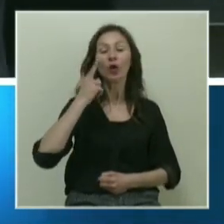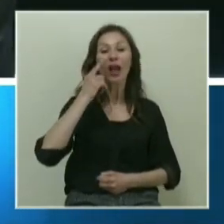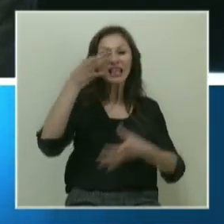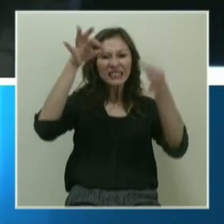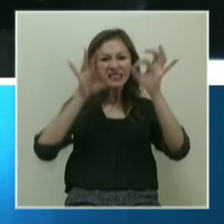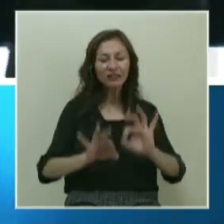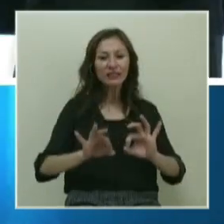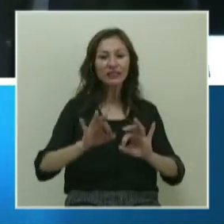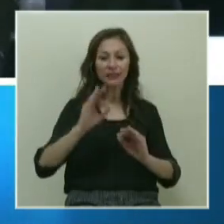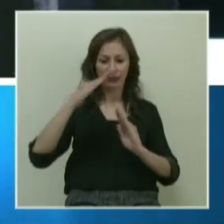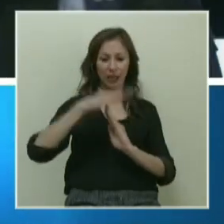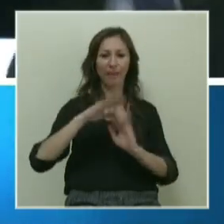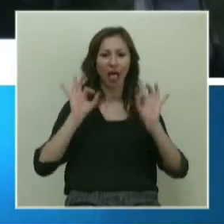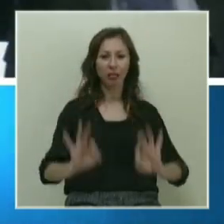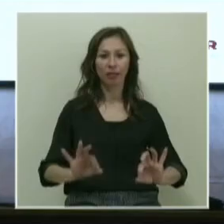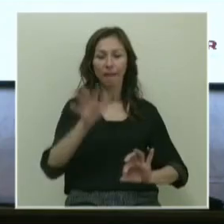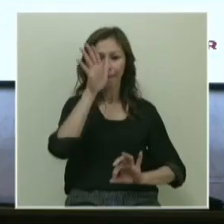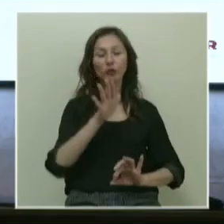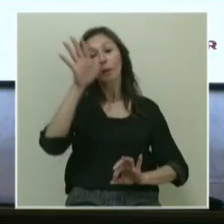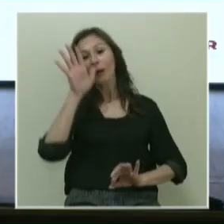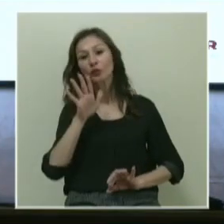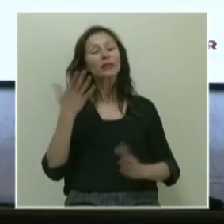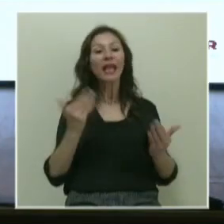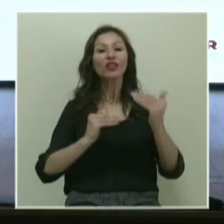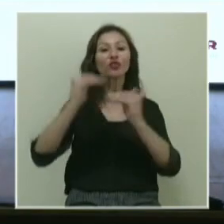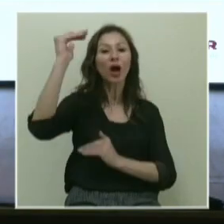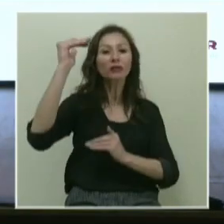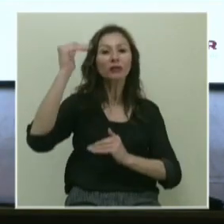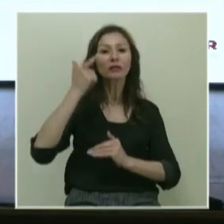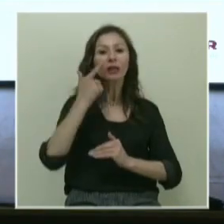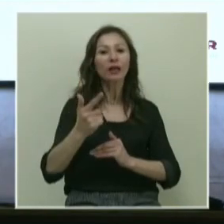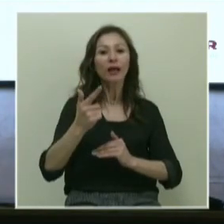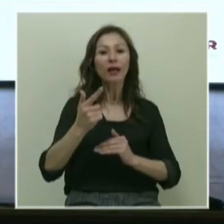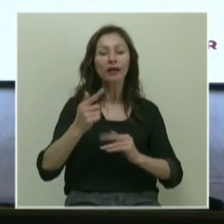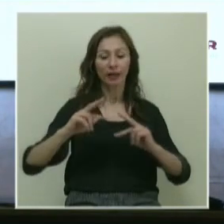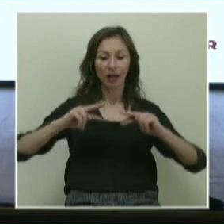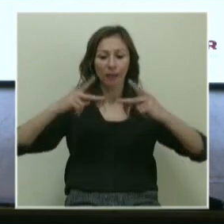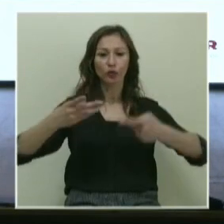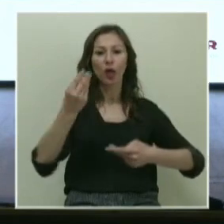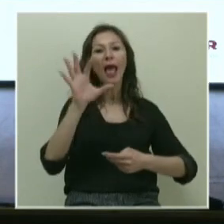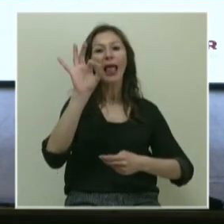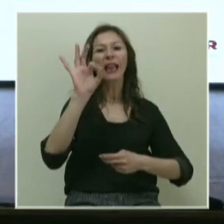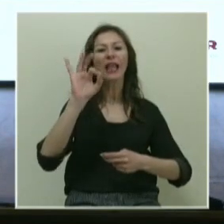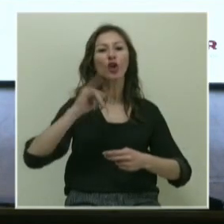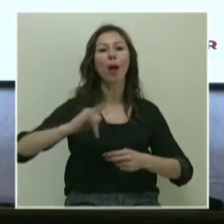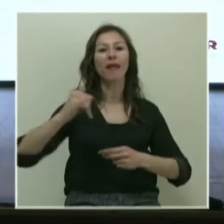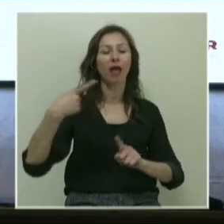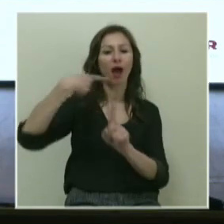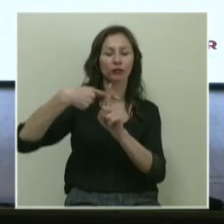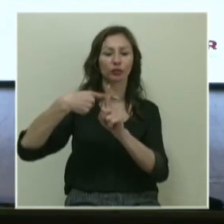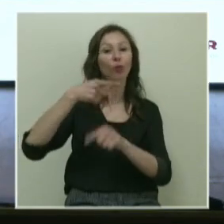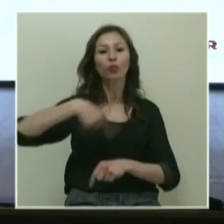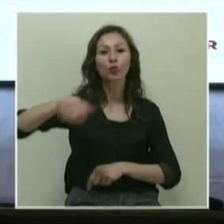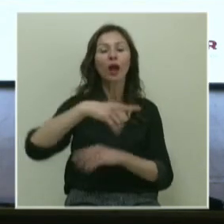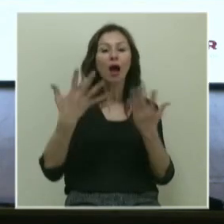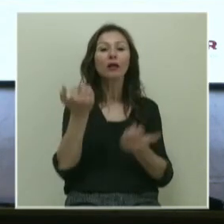sabit 500 kilometre. Arabayı 500'den 550'ye çıkardığınızda ivmelenmiş oluyorsunuz. 50 kilometre artırıyorsunuz. Bunlar